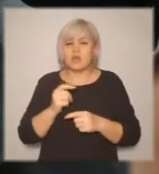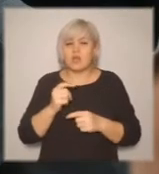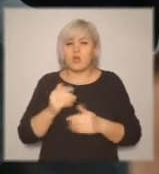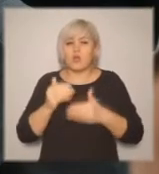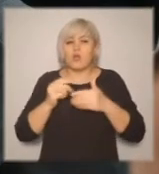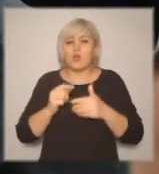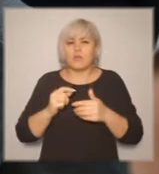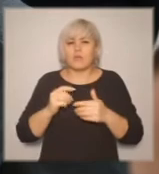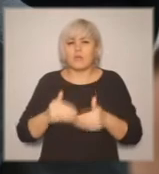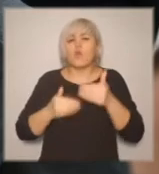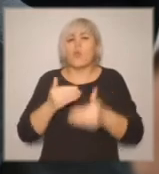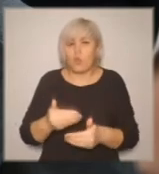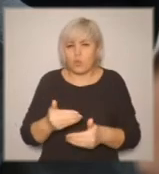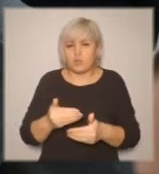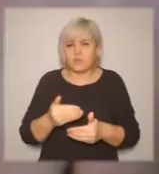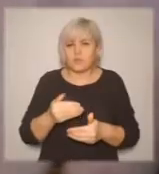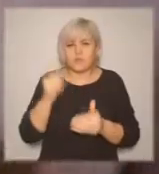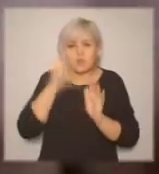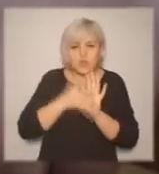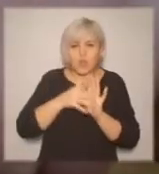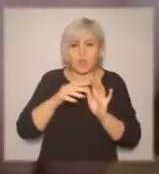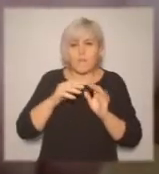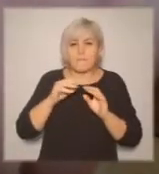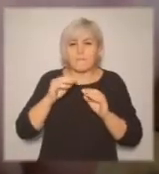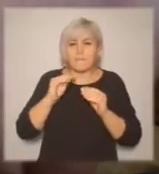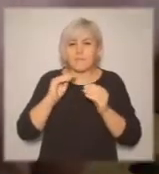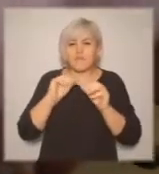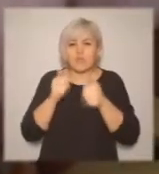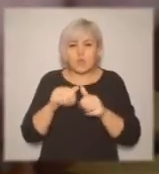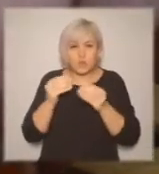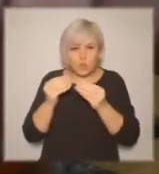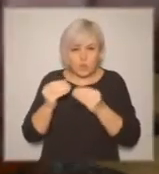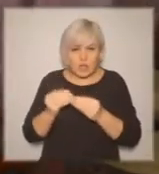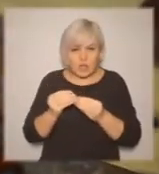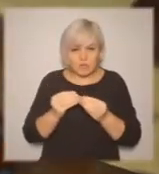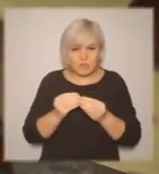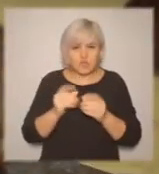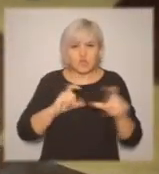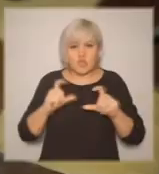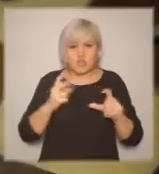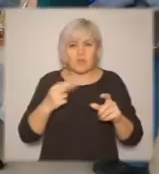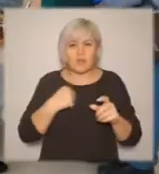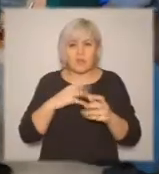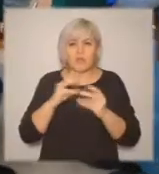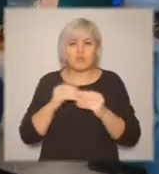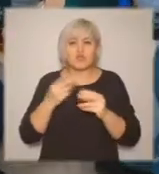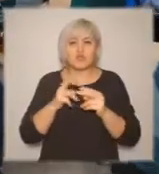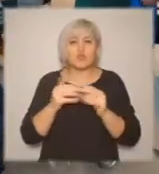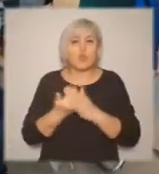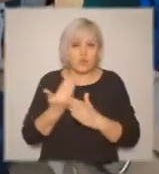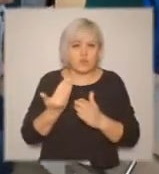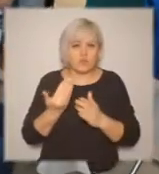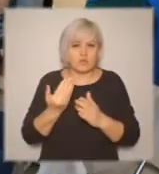потому что, если сравнивать с предыдущим опытом, для меня шахматы – это что-то на стыке медитативности